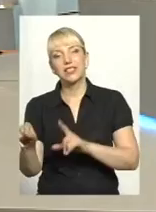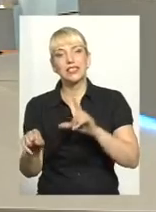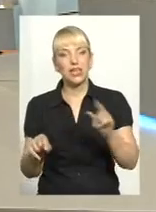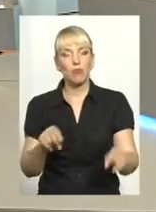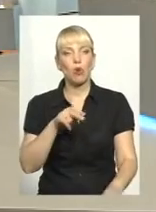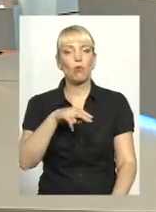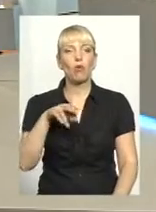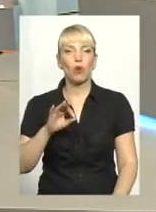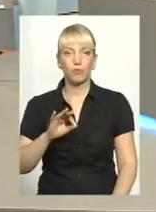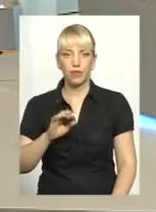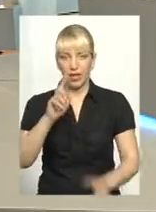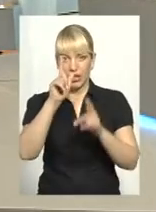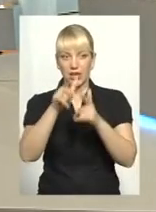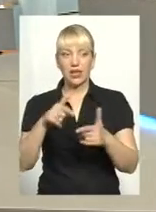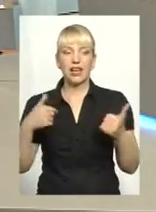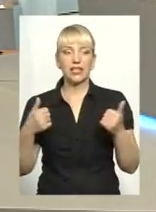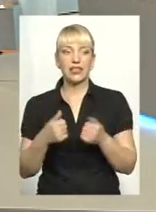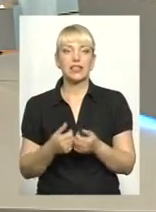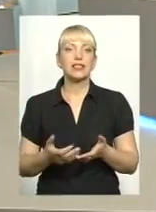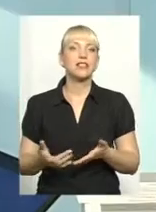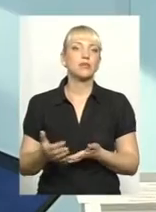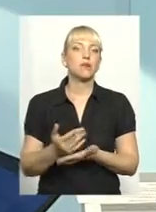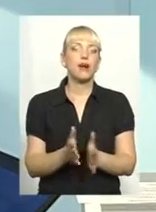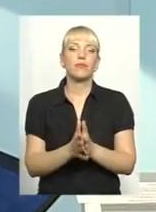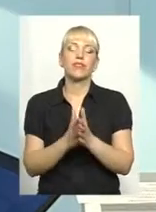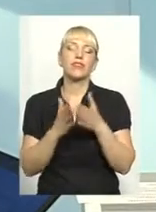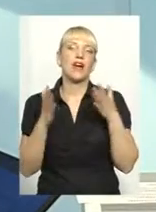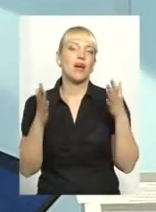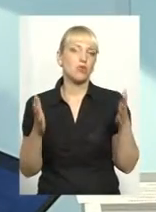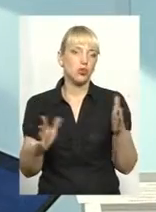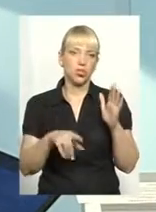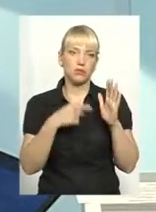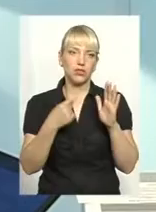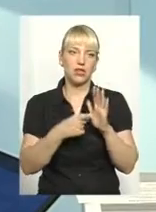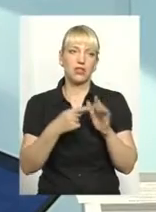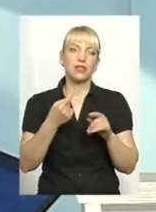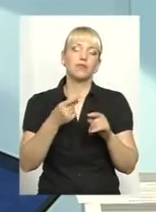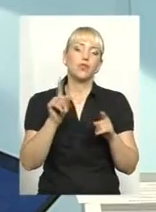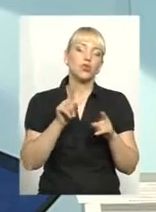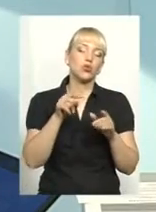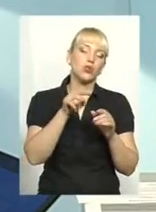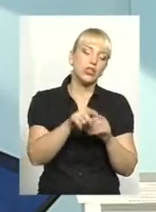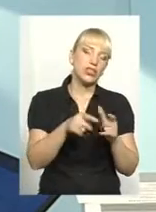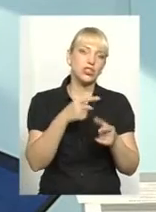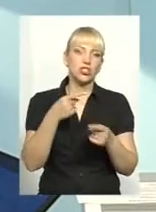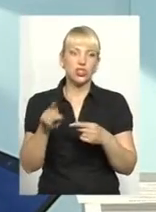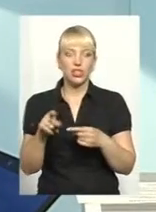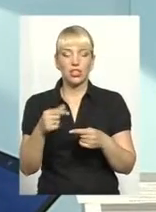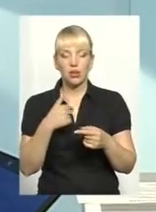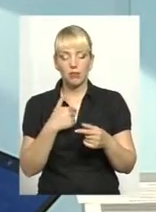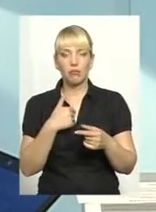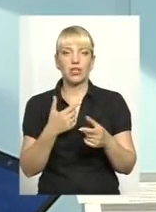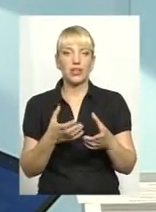країні, збираємо найпоширеніші питання, стосовно тих чи інших. Ми ґрунтуємо їх